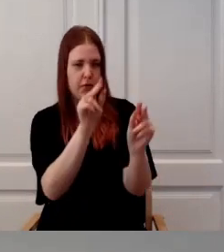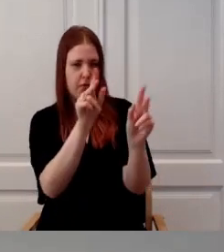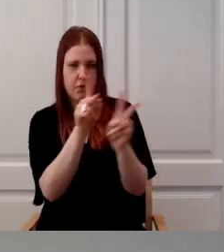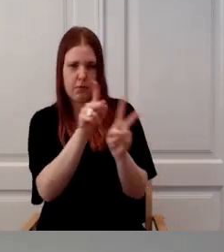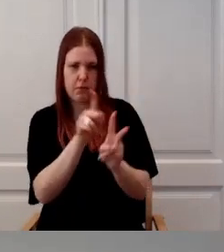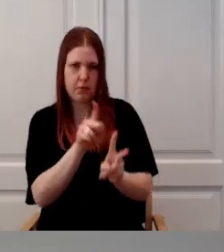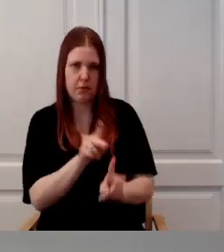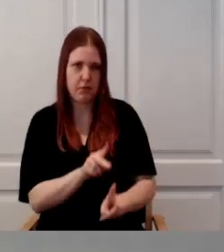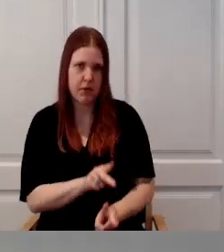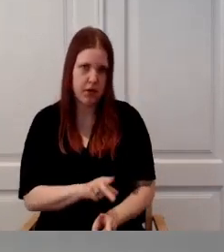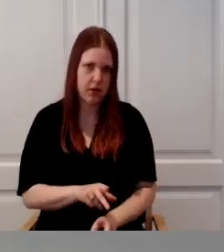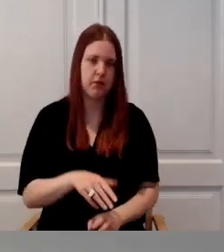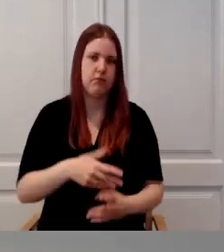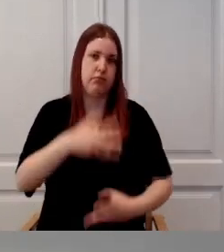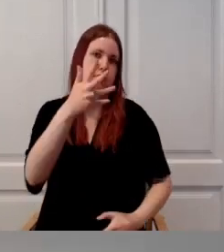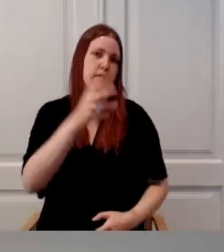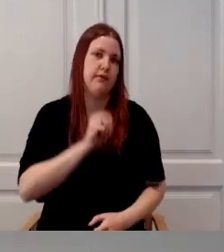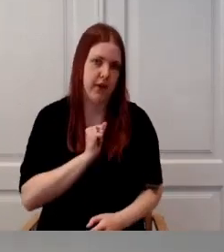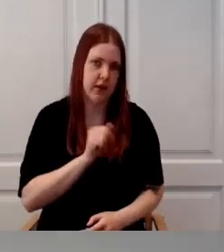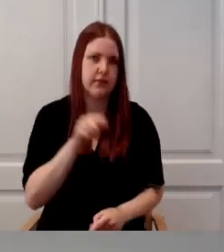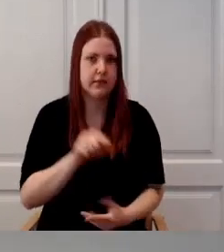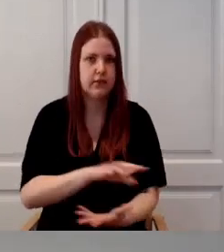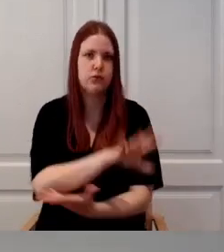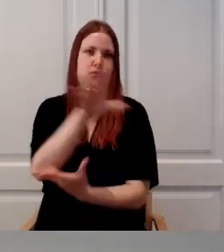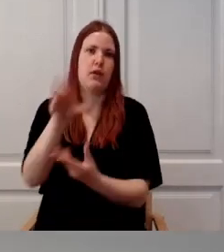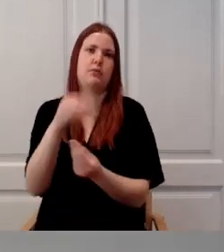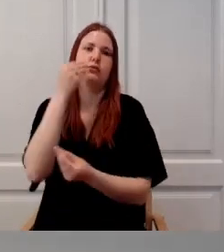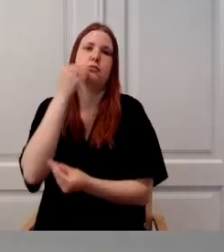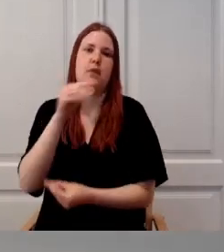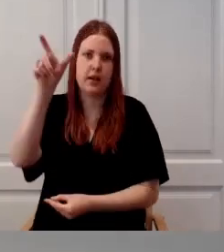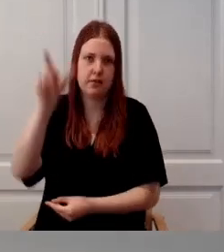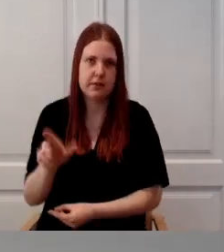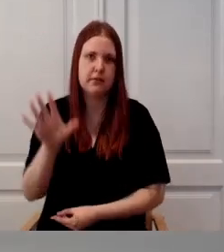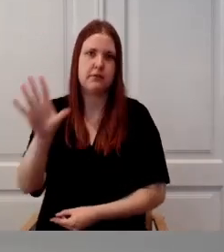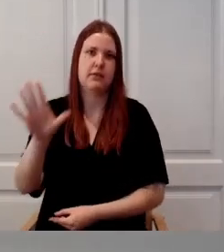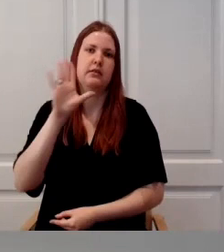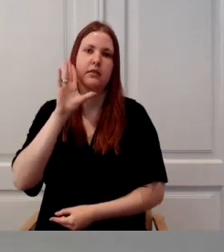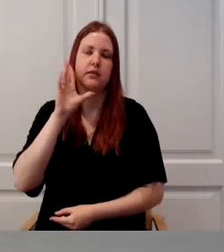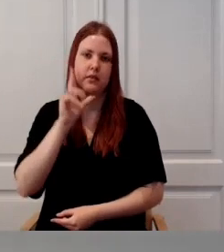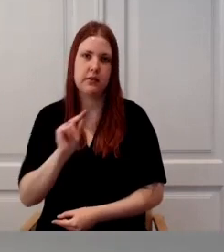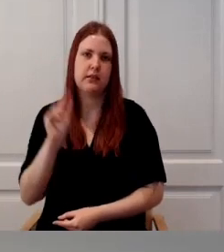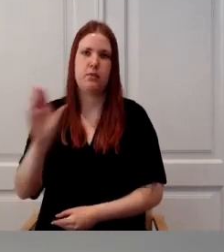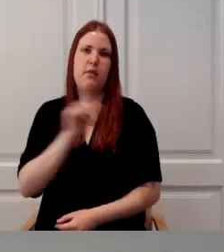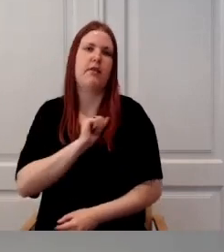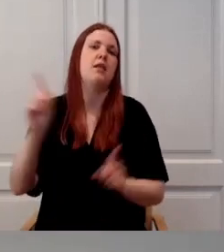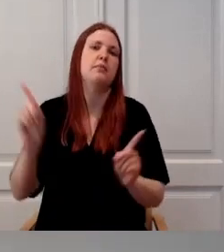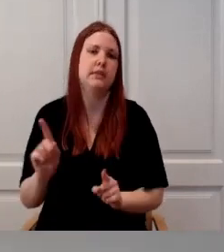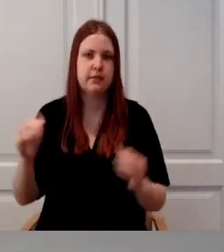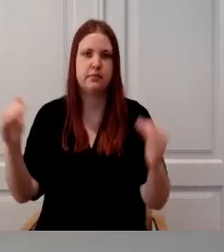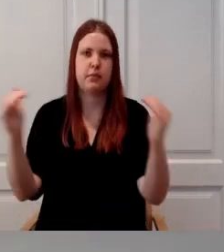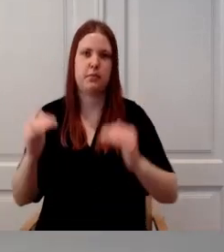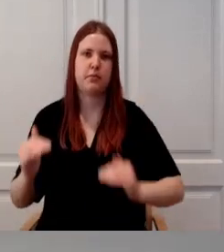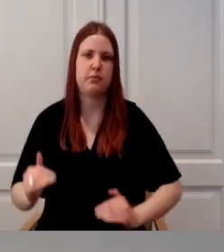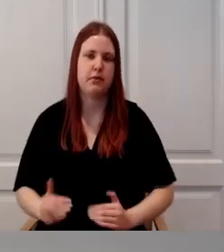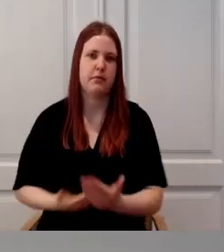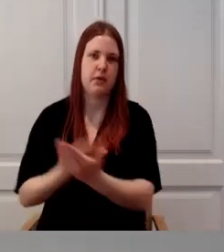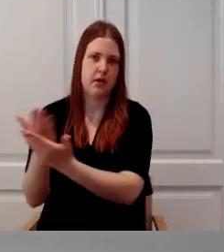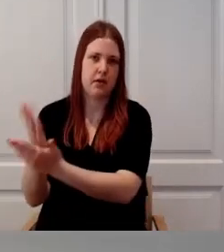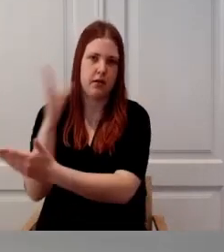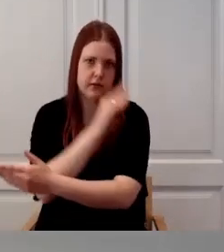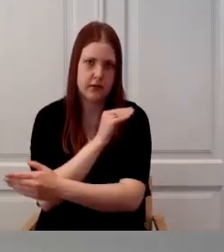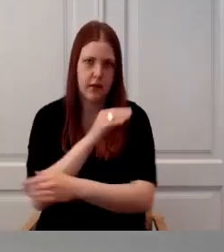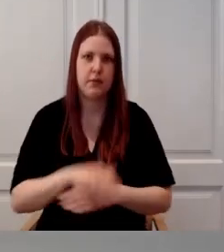Teine väga põhimõtteline teema on ka siin kirjas, on see, et funksiooni põhisus